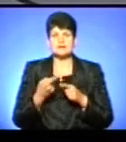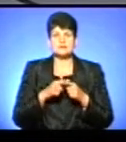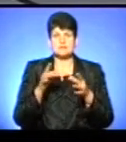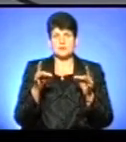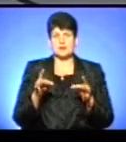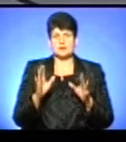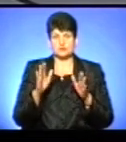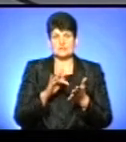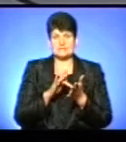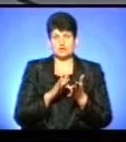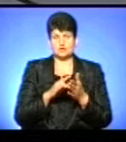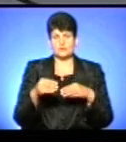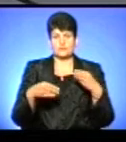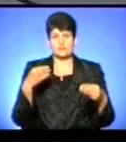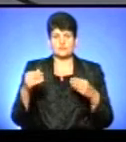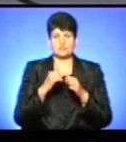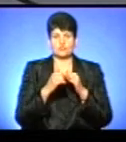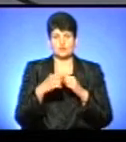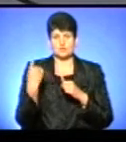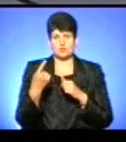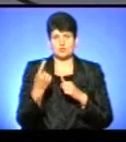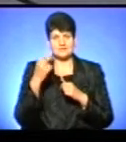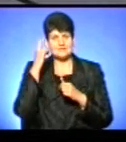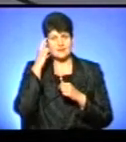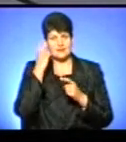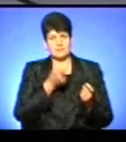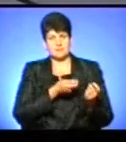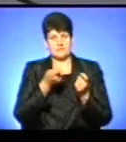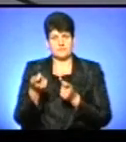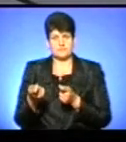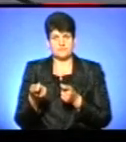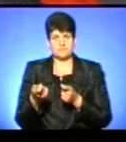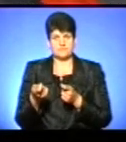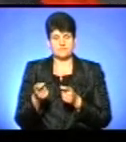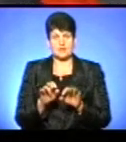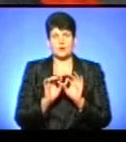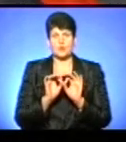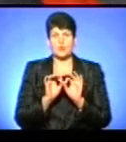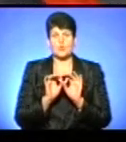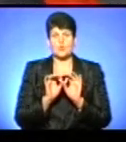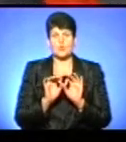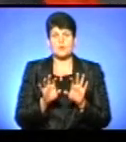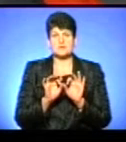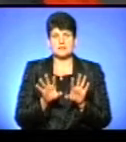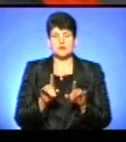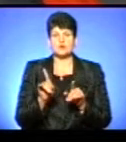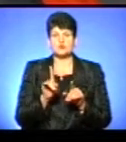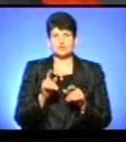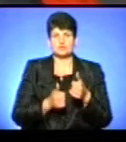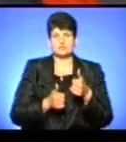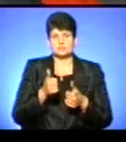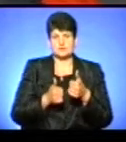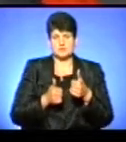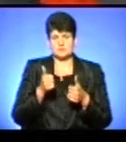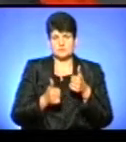ці пакети будуть централізовані в кожну область з Києва провезені? Власне, коментар щодо тендерних закупівель було